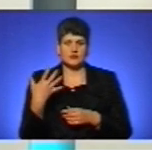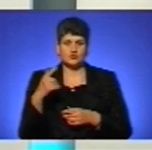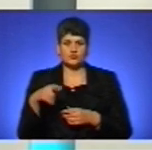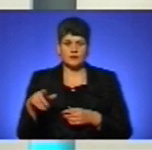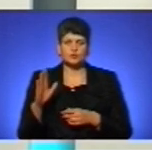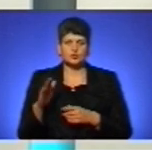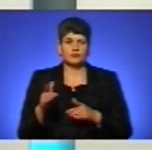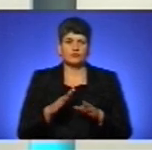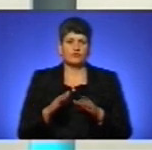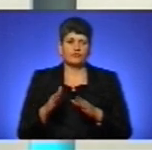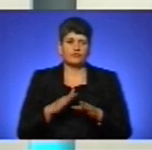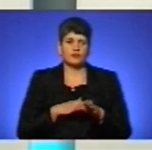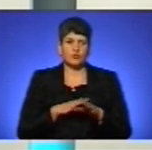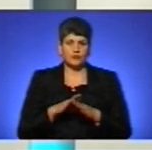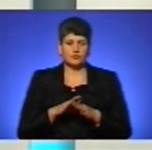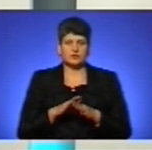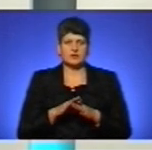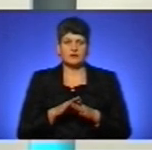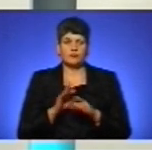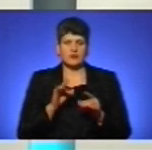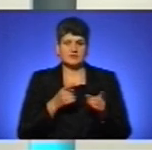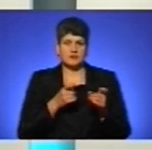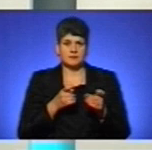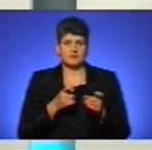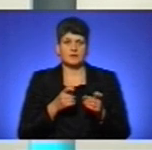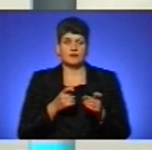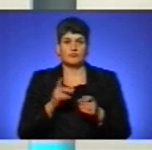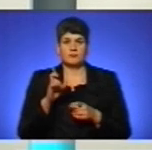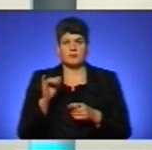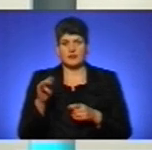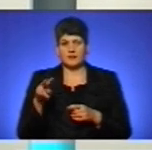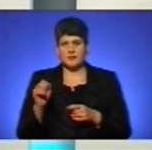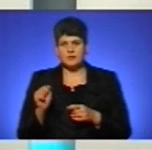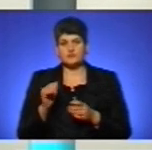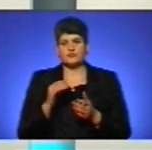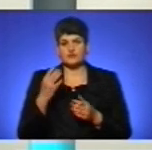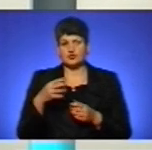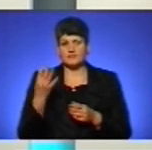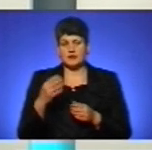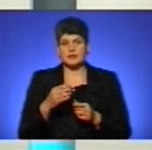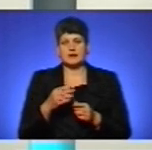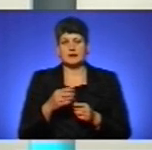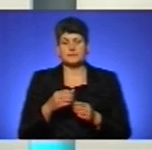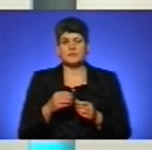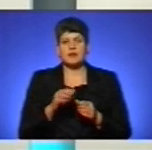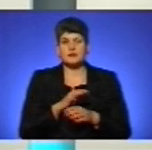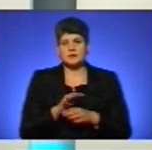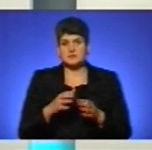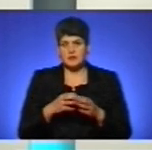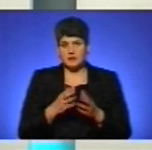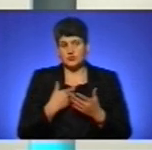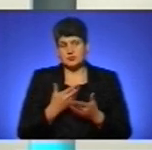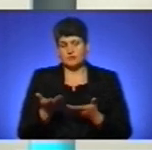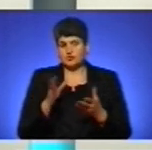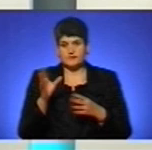з кожного району будуть виконувати вправ стрільб на навчальному центру «Біла» 44-та артилерійська бригада. Тому запрошую всіх бажаючих, які ще такі